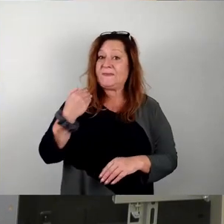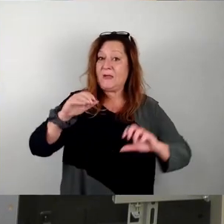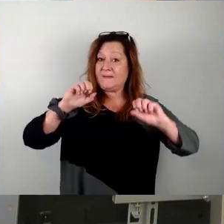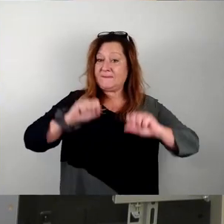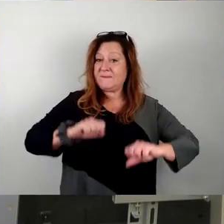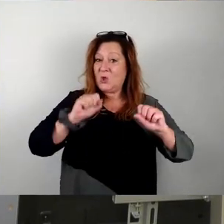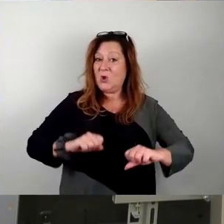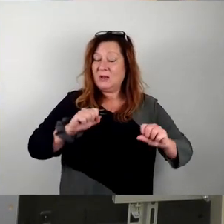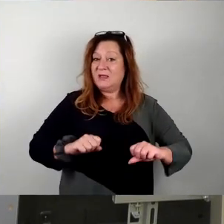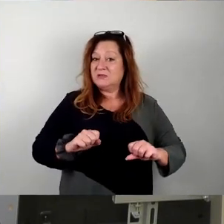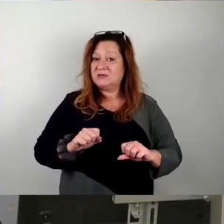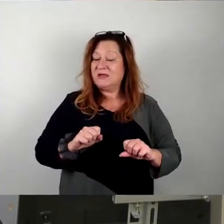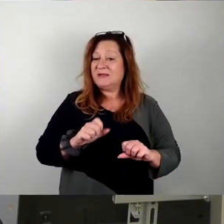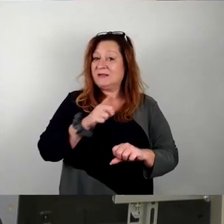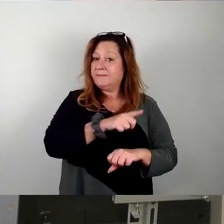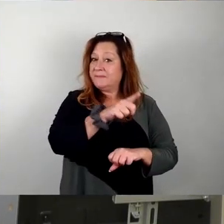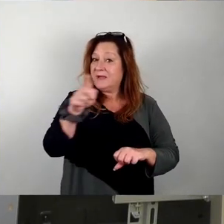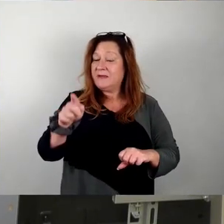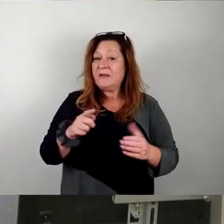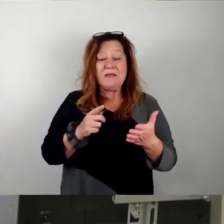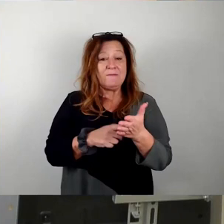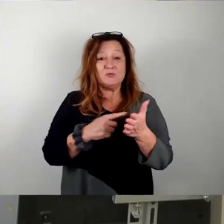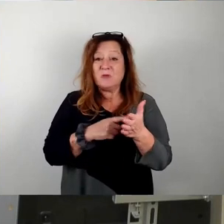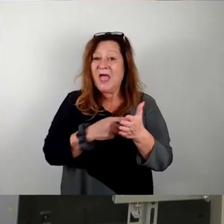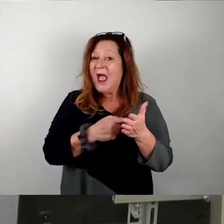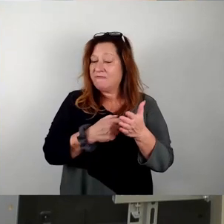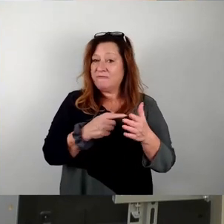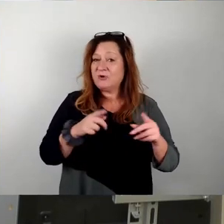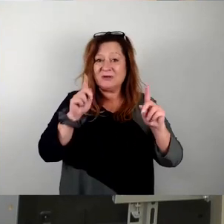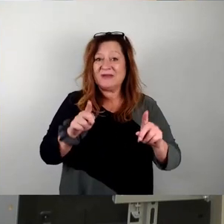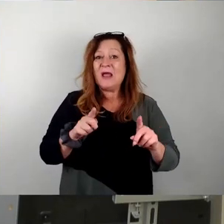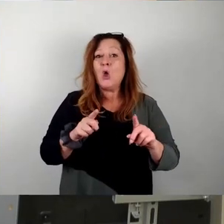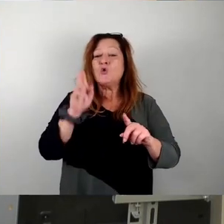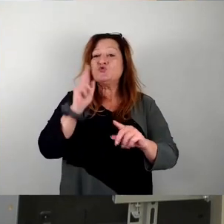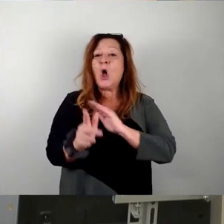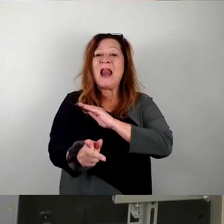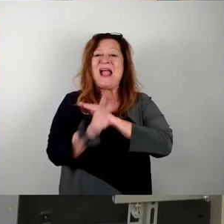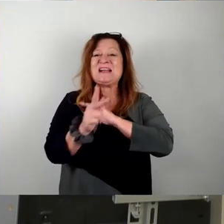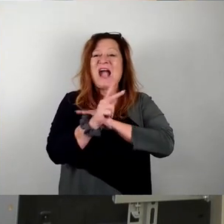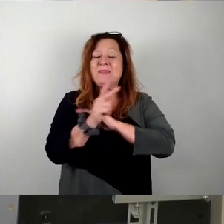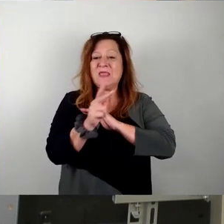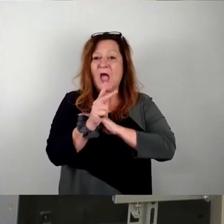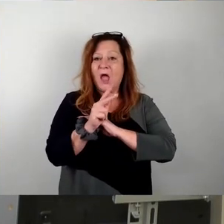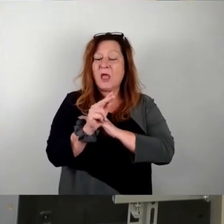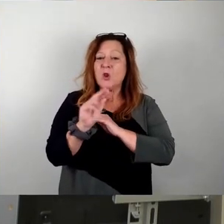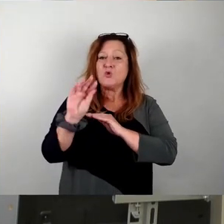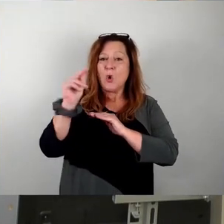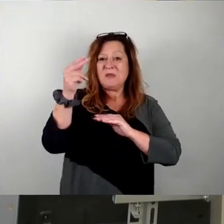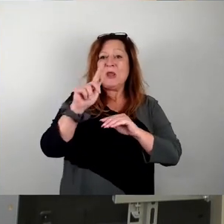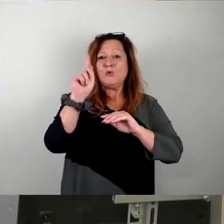Lyrikerin die bestimmte Anforderungen erfüllt bewirbt, sondern die Jury soll Kandidaten nominieren, unter denen die Jury dann auswählt.